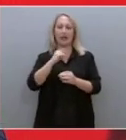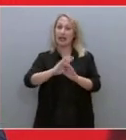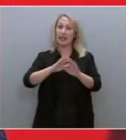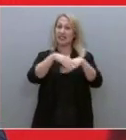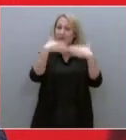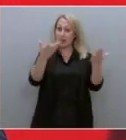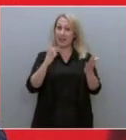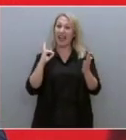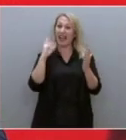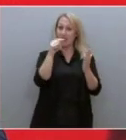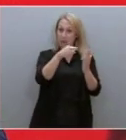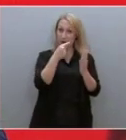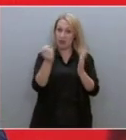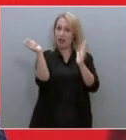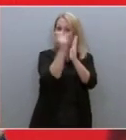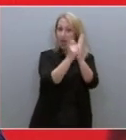διαψευθεί.